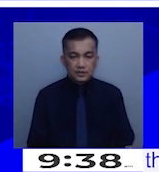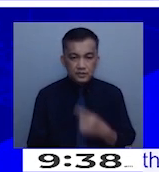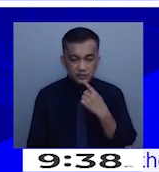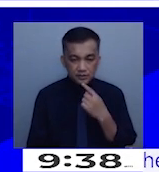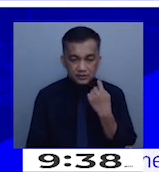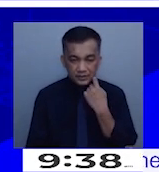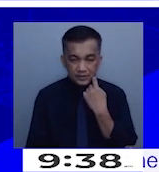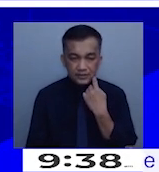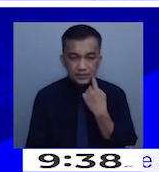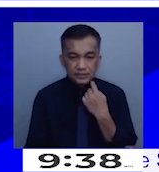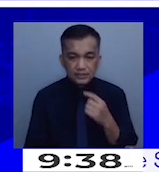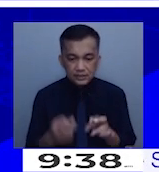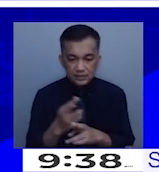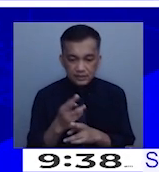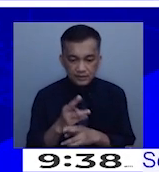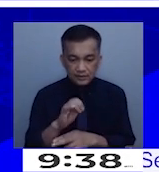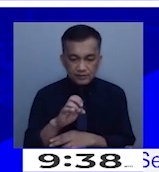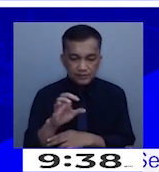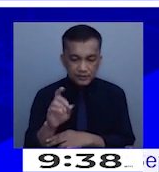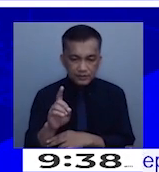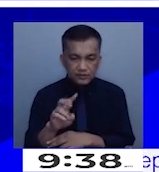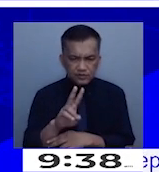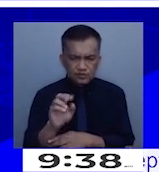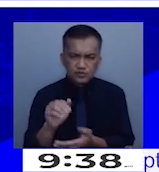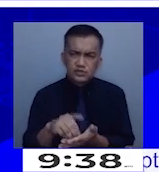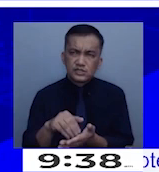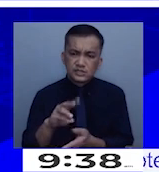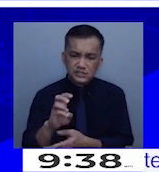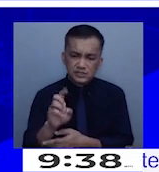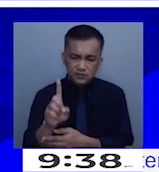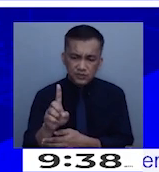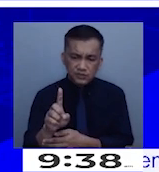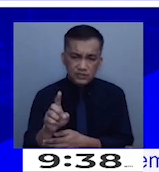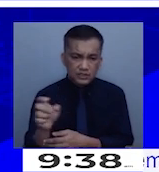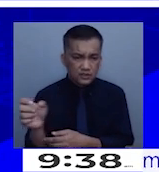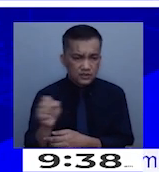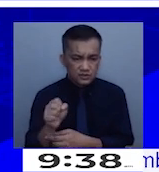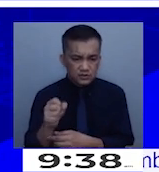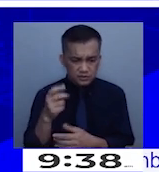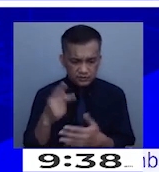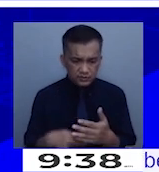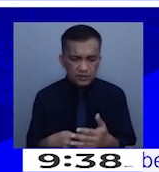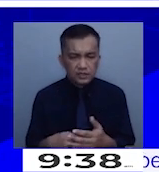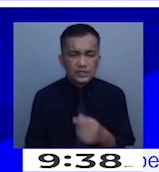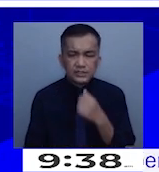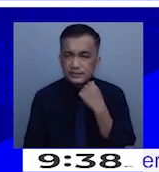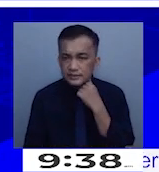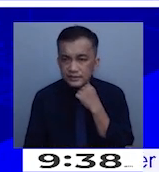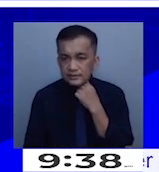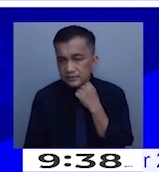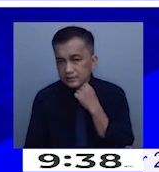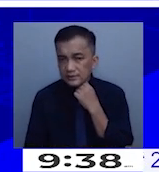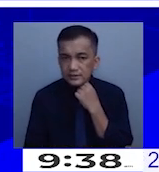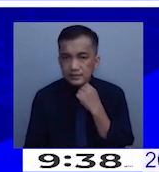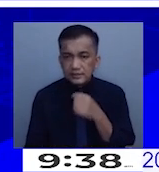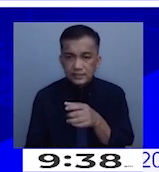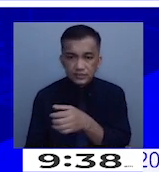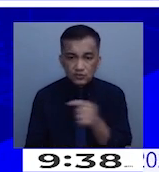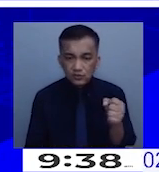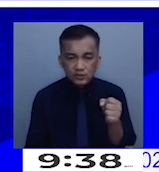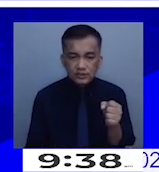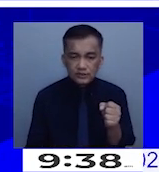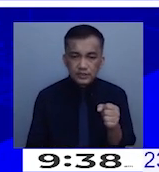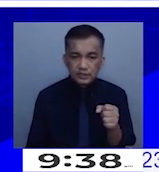milled rice, meron 2,601 na nakukuha kayo na kinukuha na mga